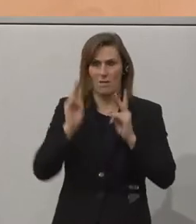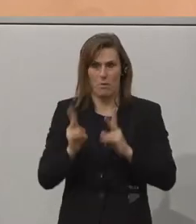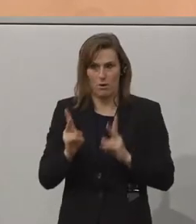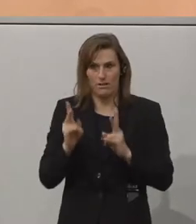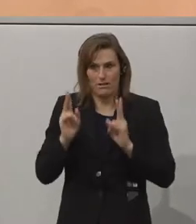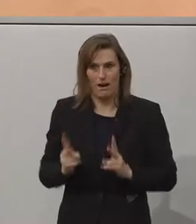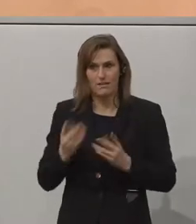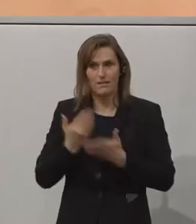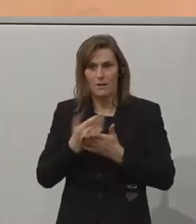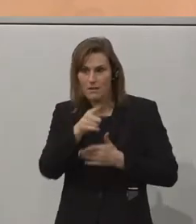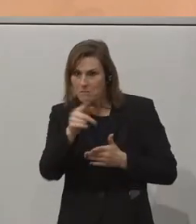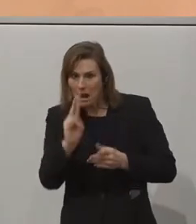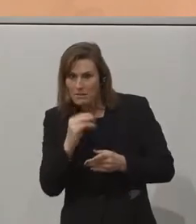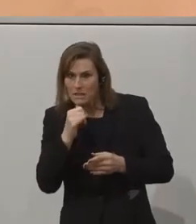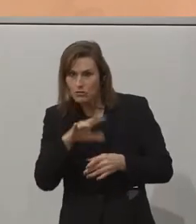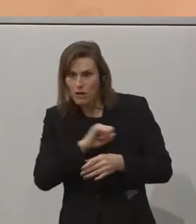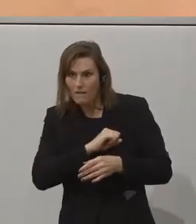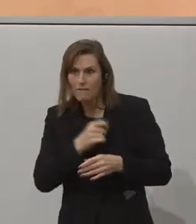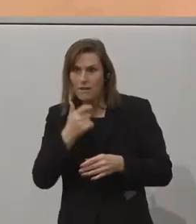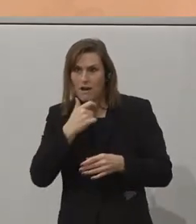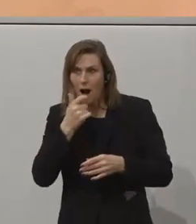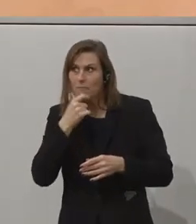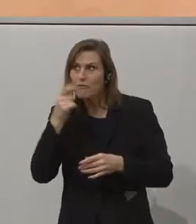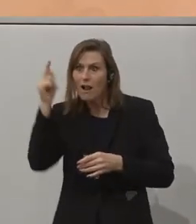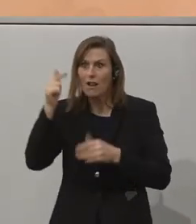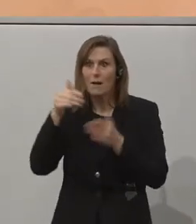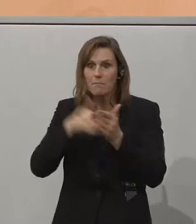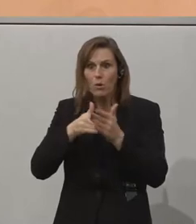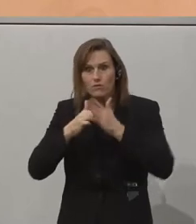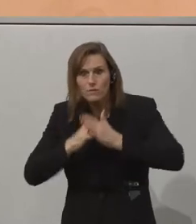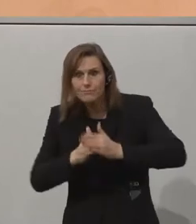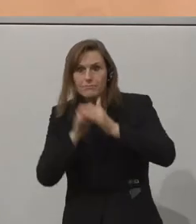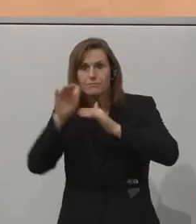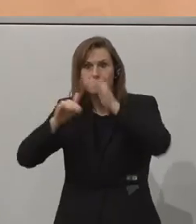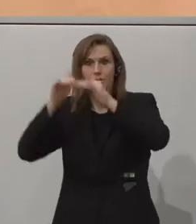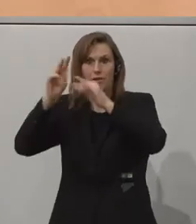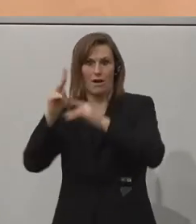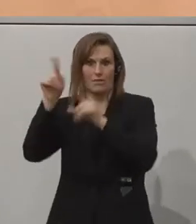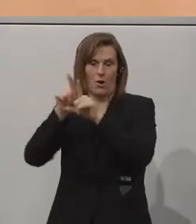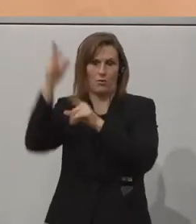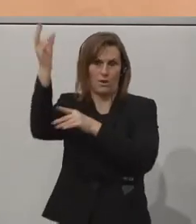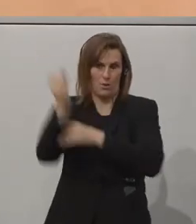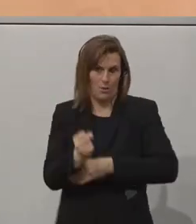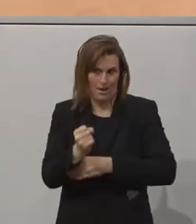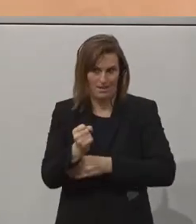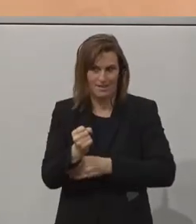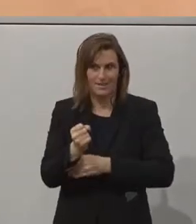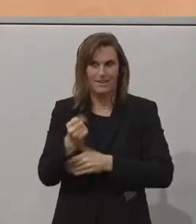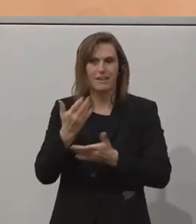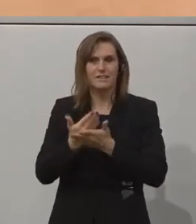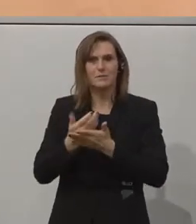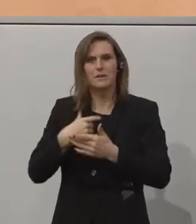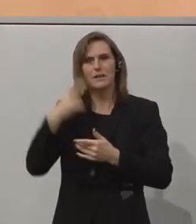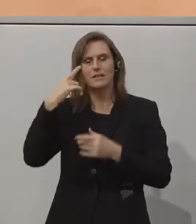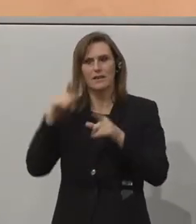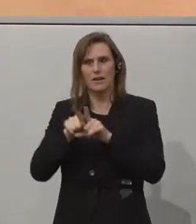für die, die es nicht können, die nötigen Leitern. Und das ist eigentlich in diesem Fall eine Selbstverständlichkeit. Und so denke ich, dass gerade